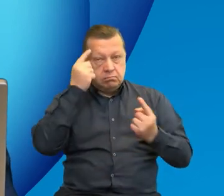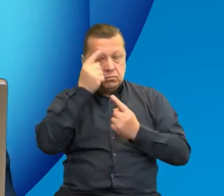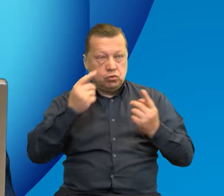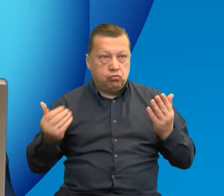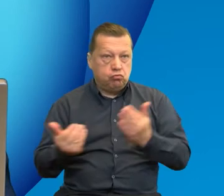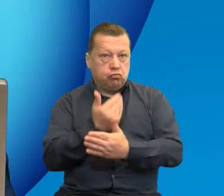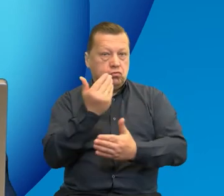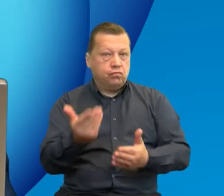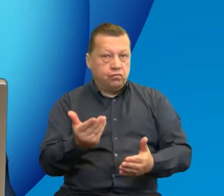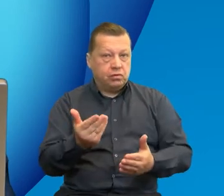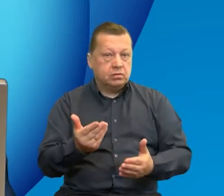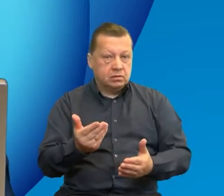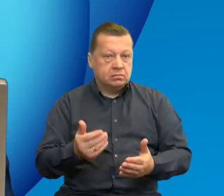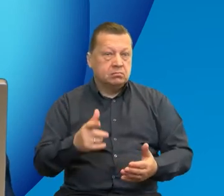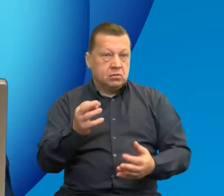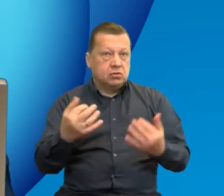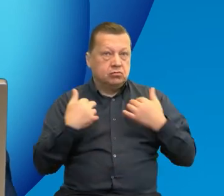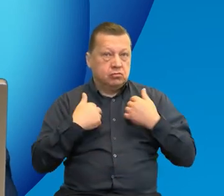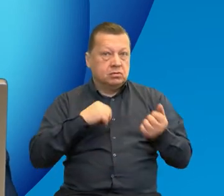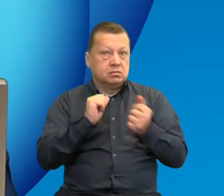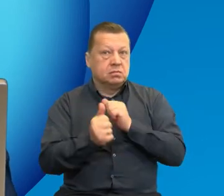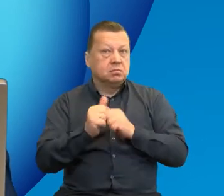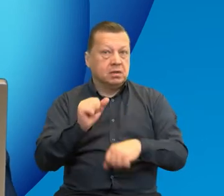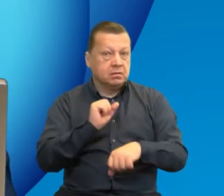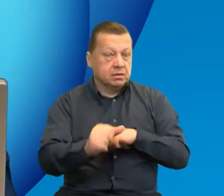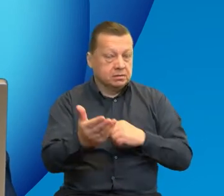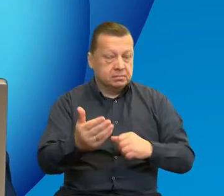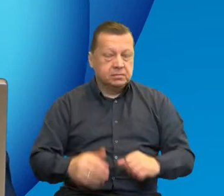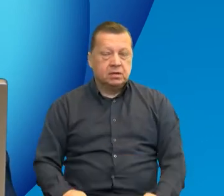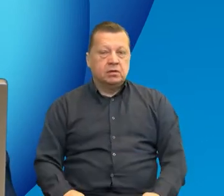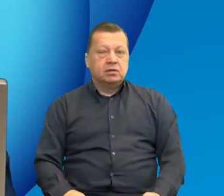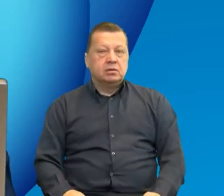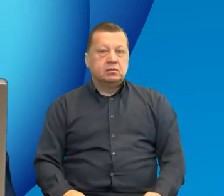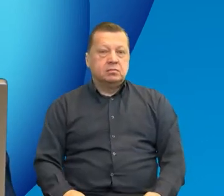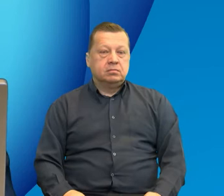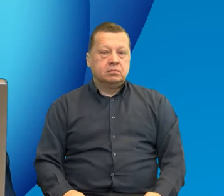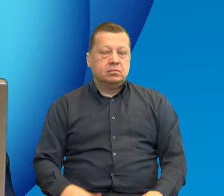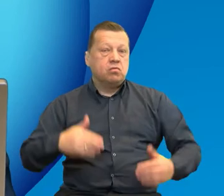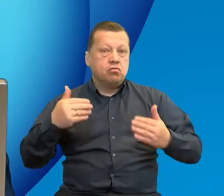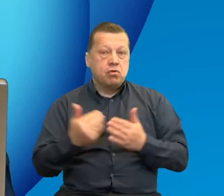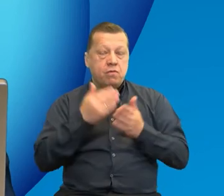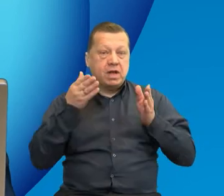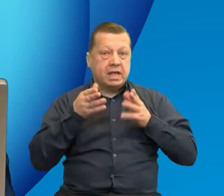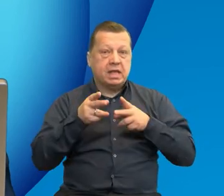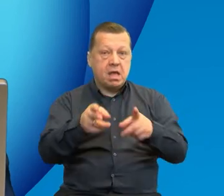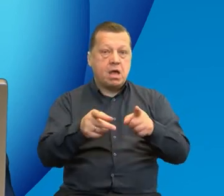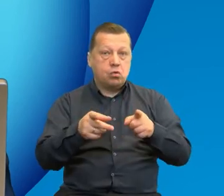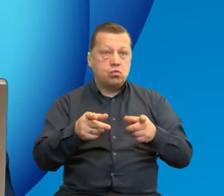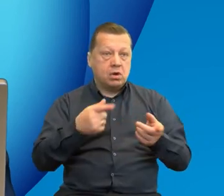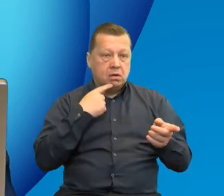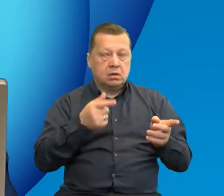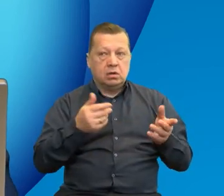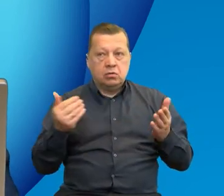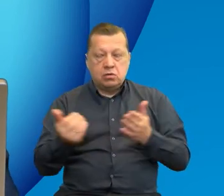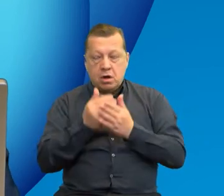zmieniającej się rzeczywistości wokół nas. Nowe podejście, obranie nowego kierunku, odnalezienie